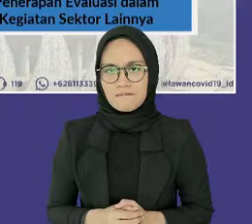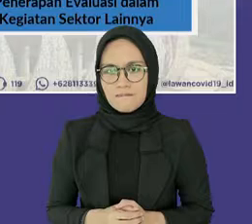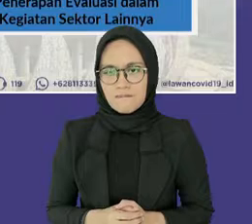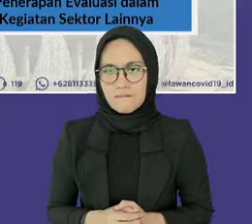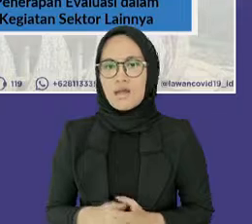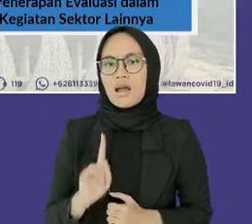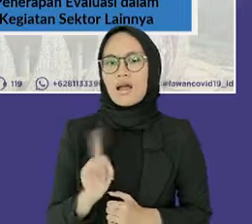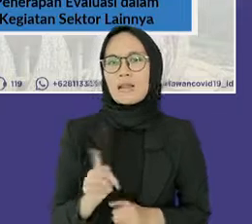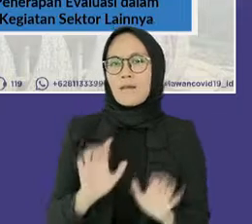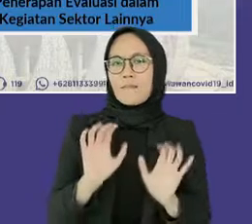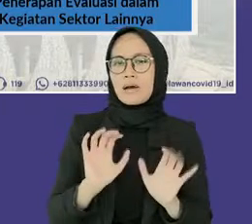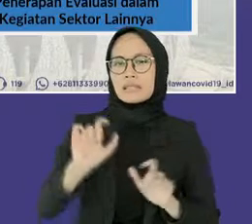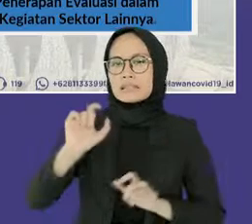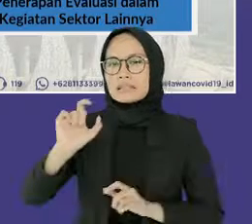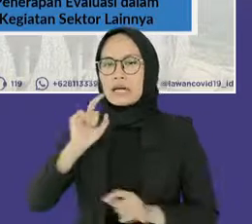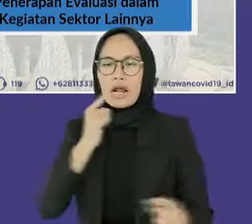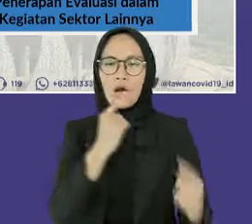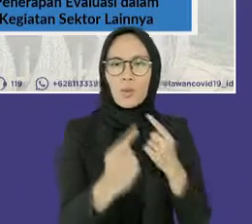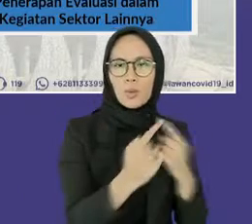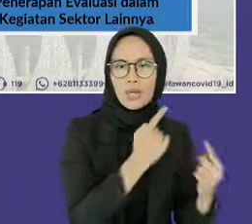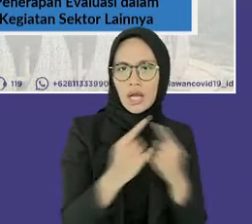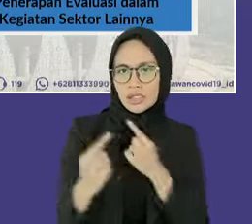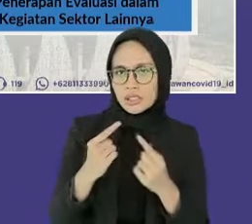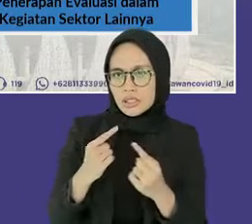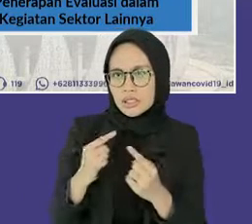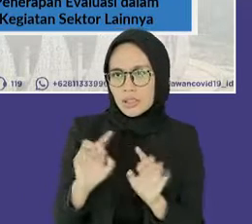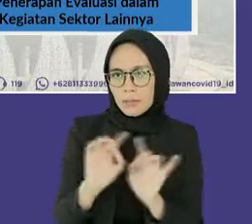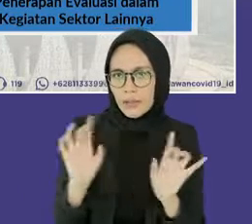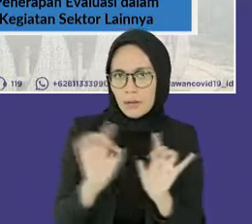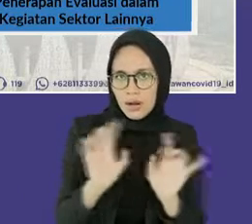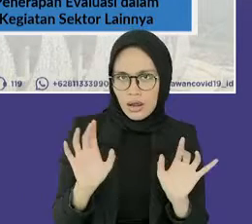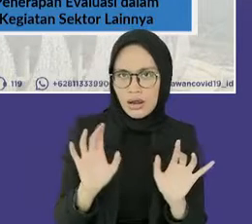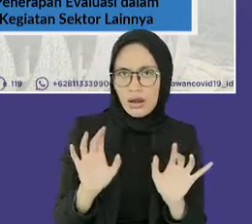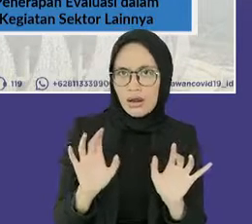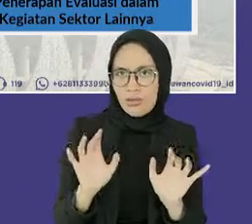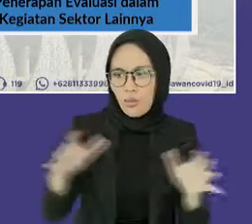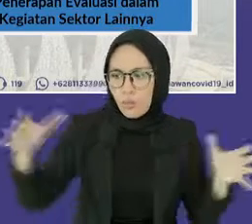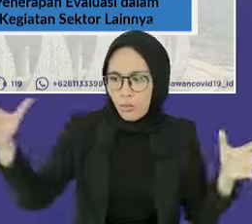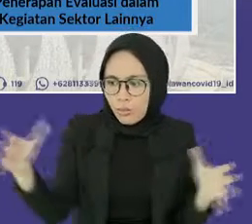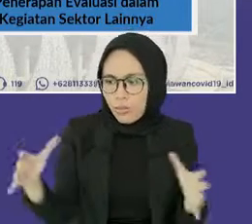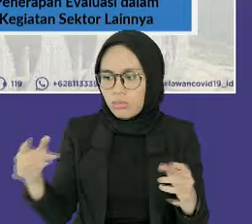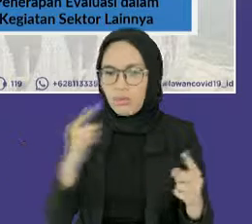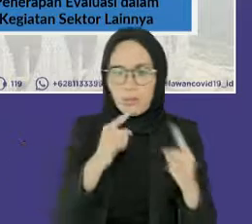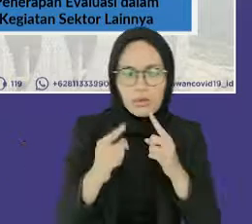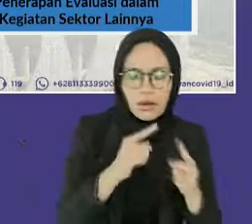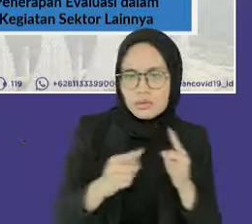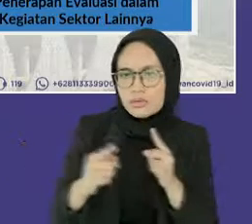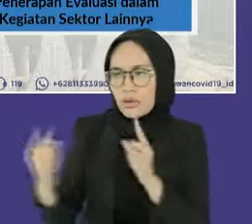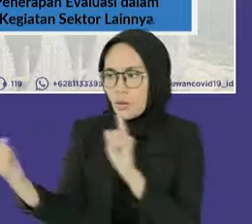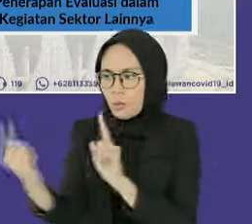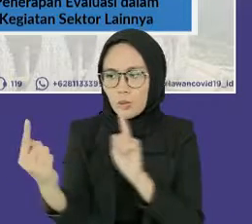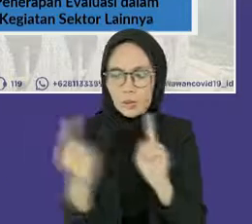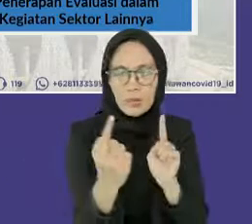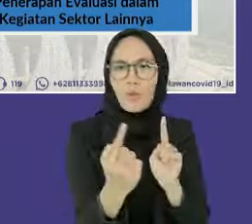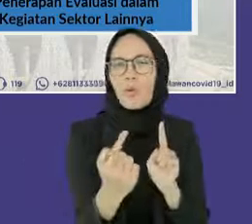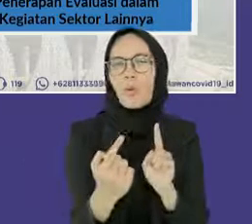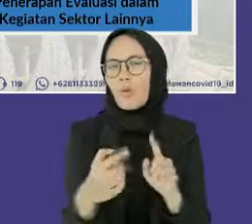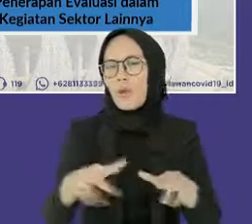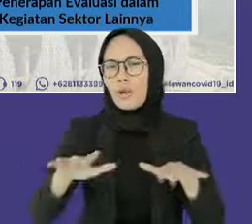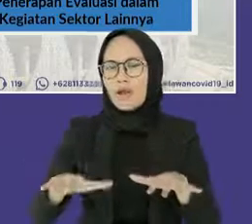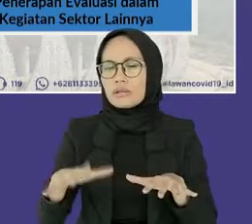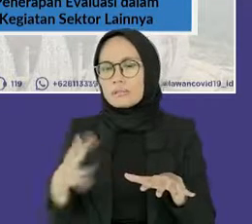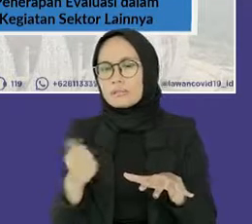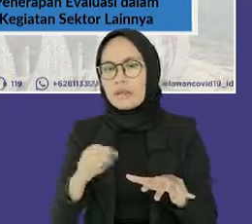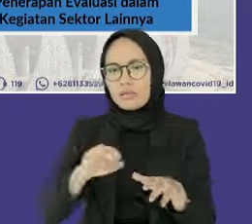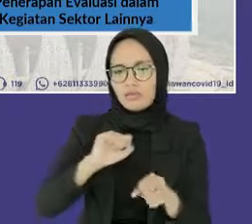peserta karena perbedaan asal daerah dan rangkaian acara yang diikuti. Di balik berbagai risiko